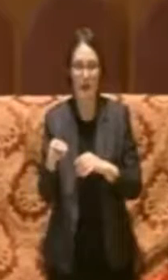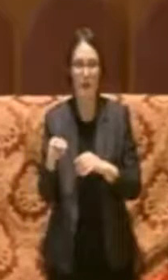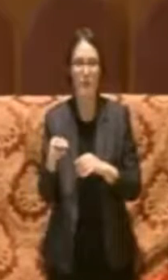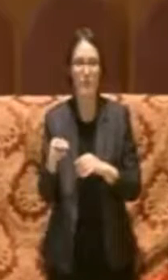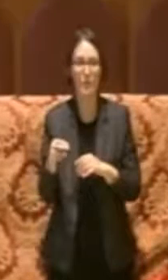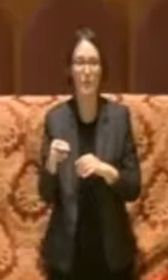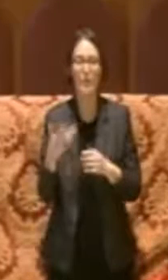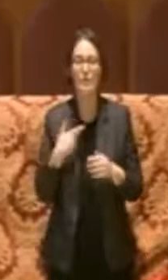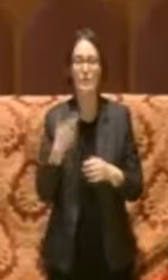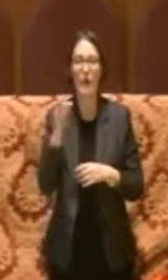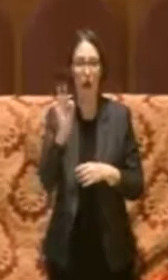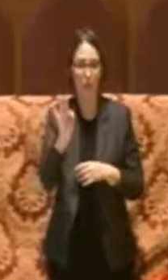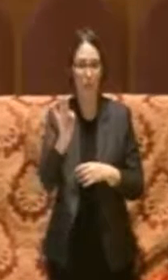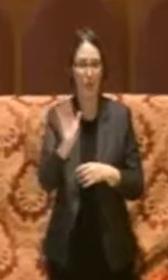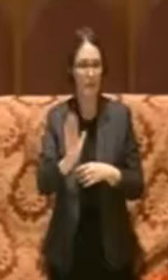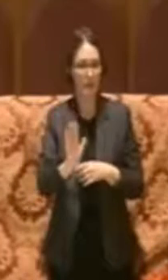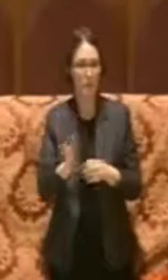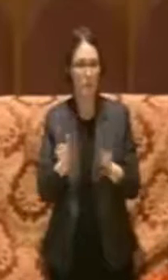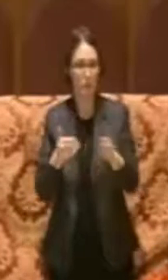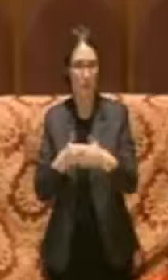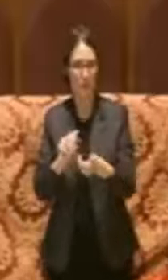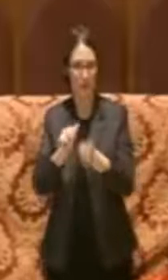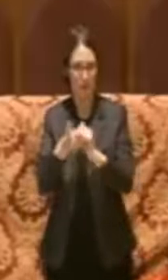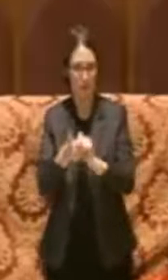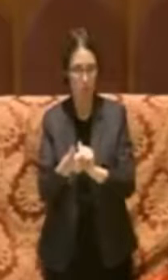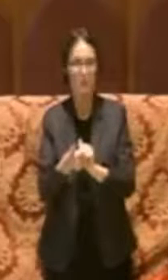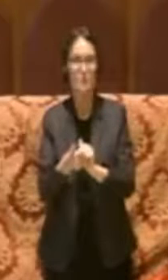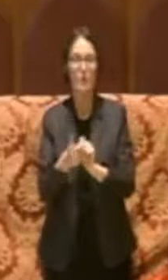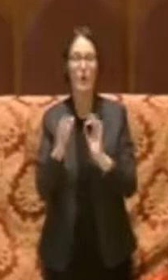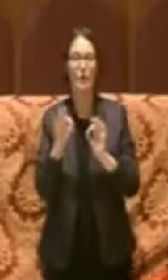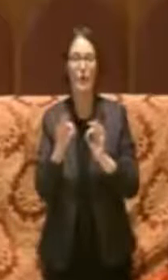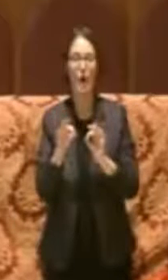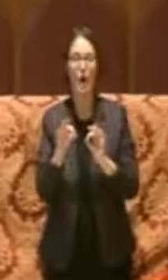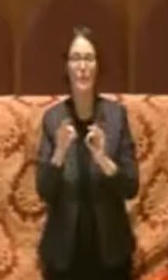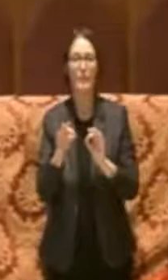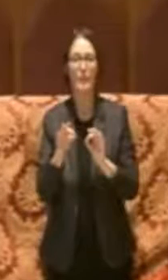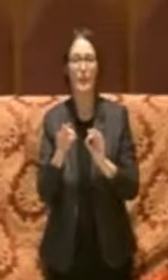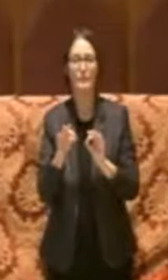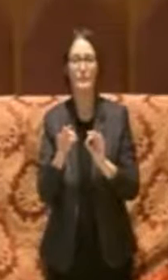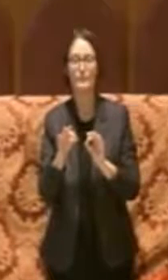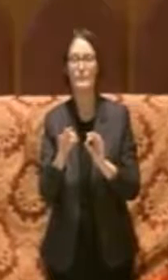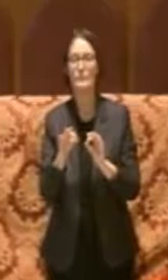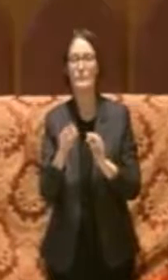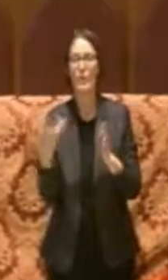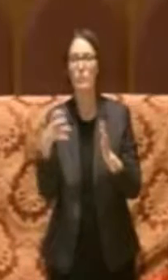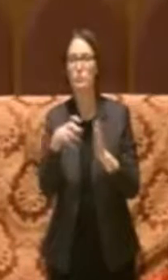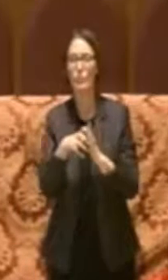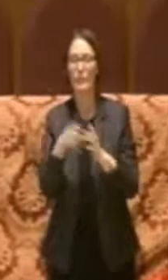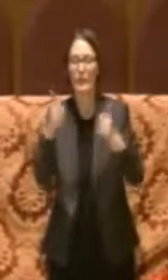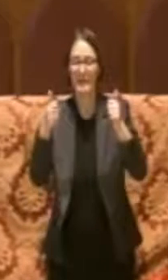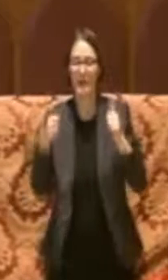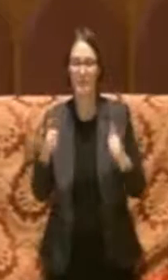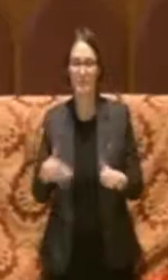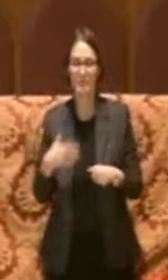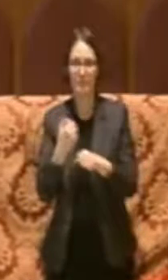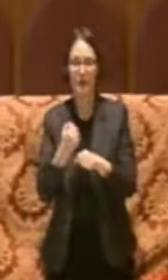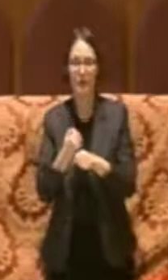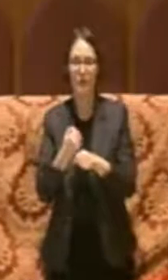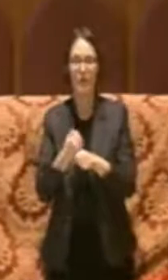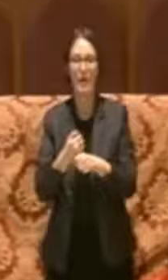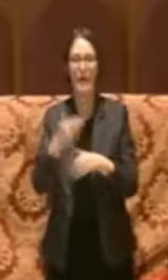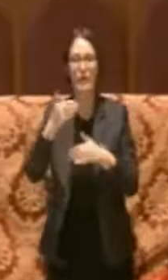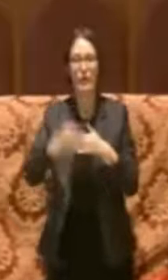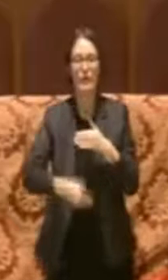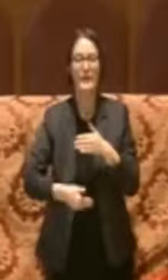il Dipartimento Sport, ovvero pubblicare il bando per i lavori entro la metà del prossimo